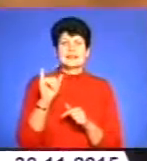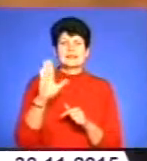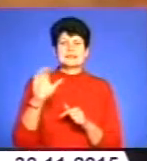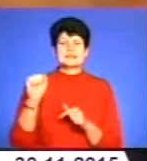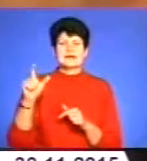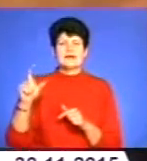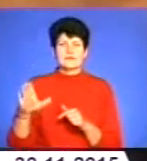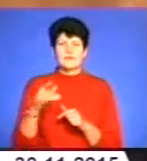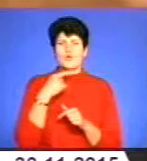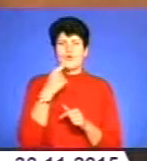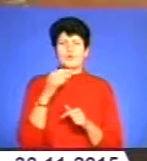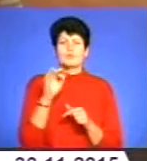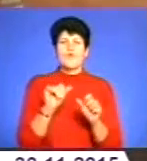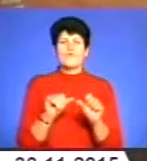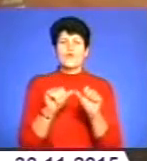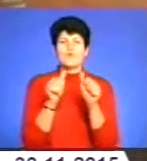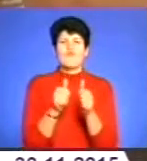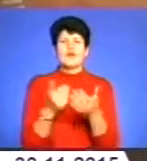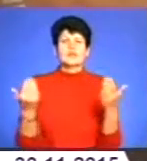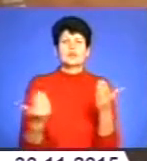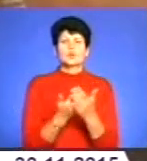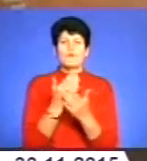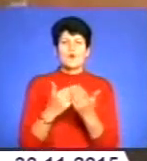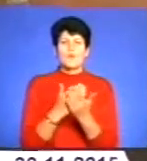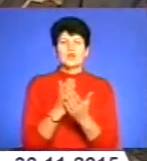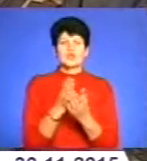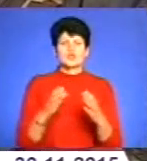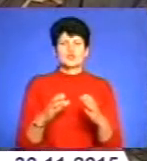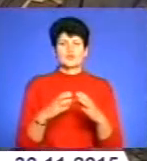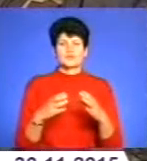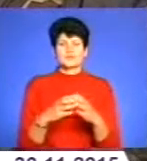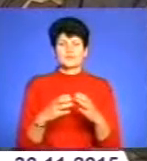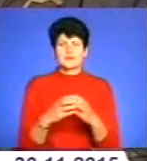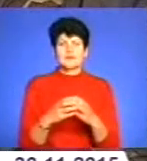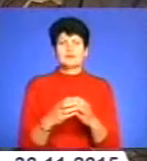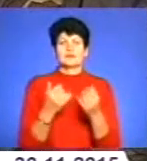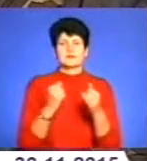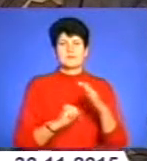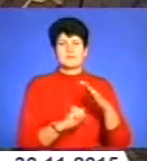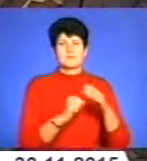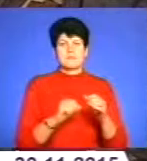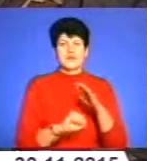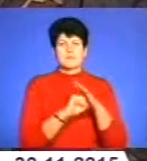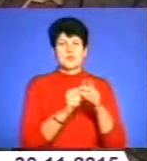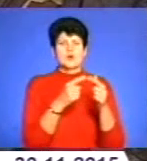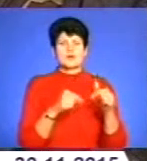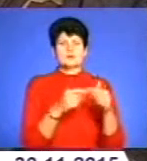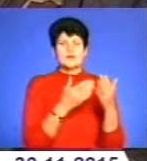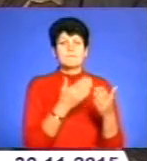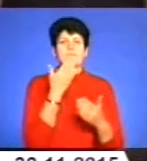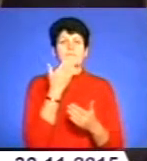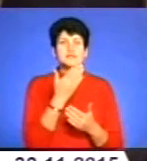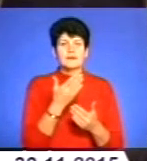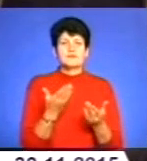переконливо говорить про формування нової політичної сили на базі нинішньої громадської організації. Запитуємо,